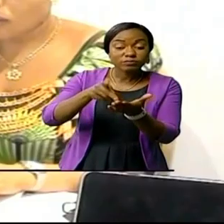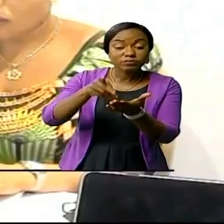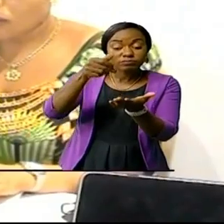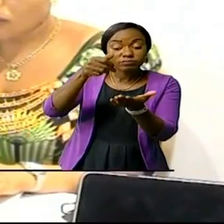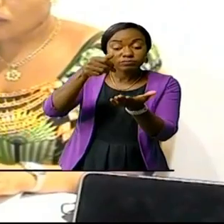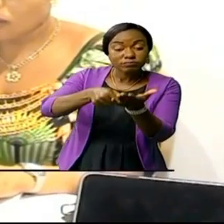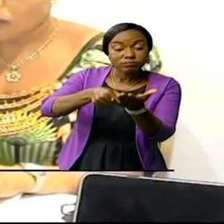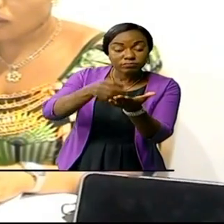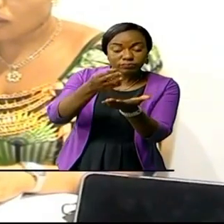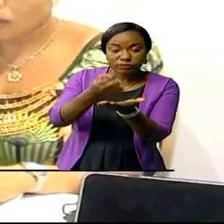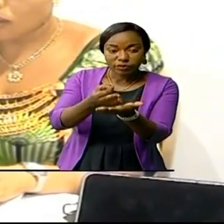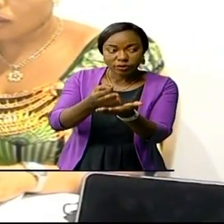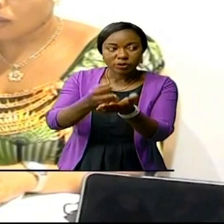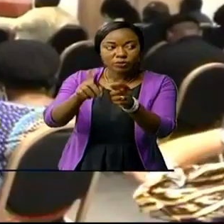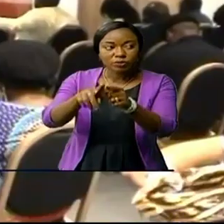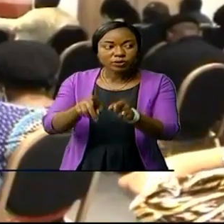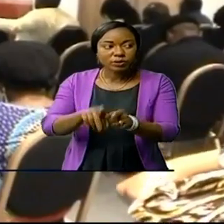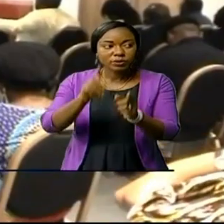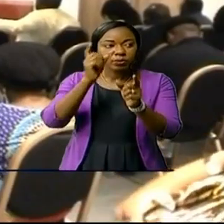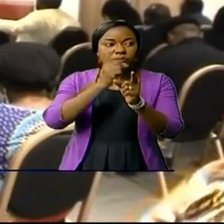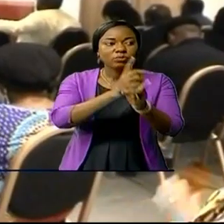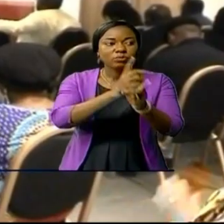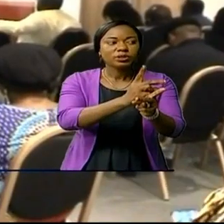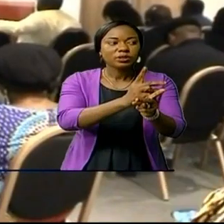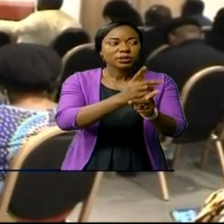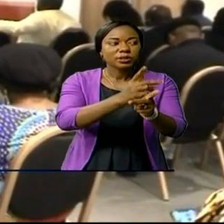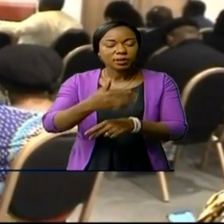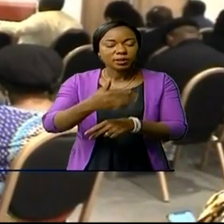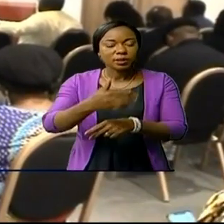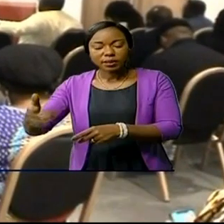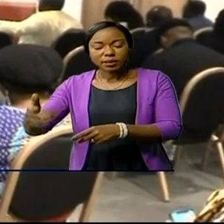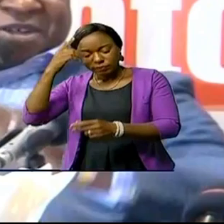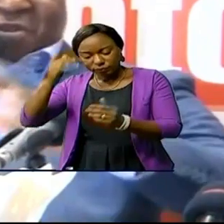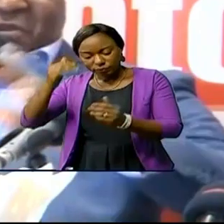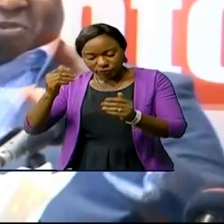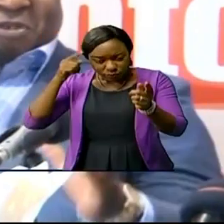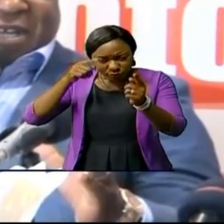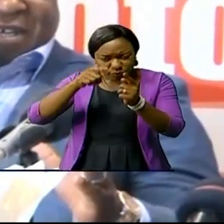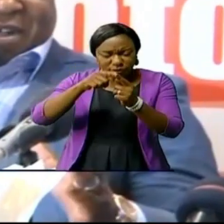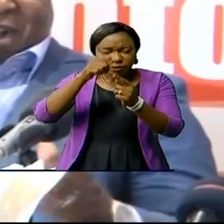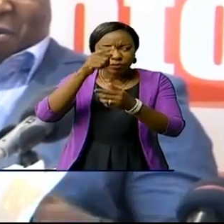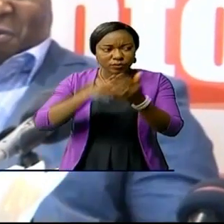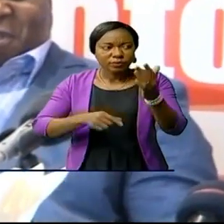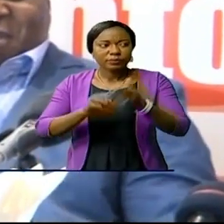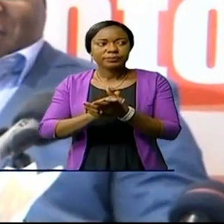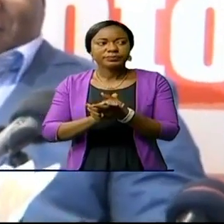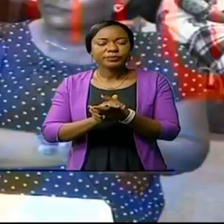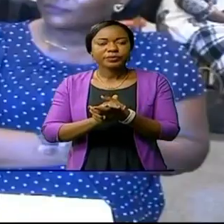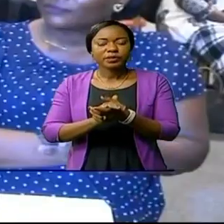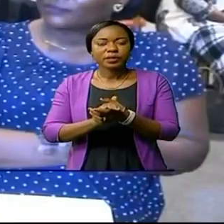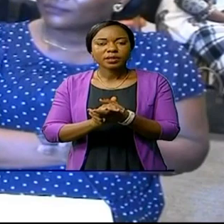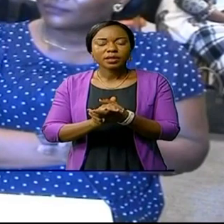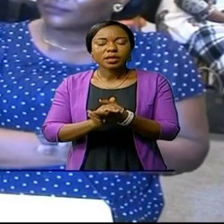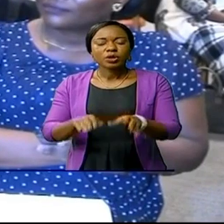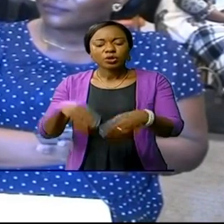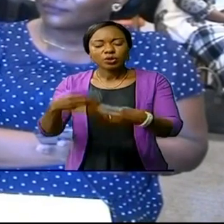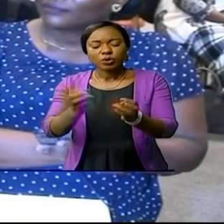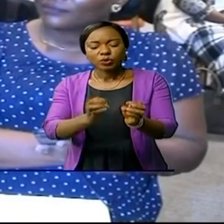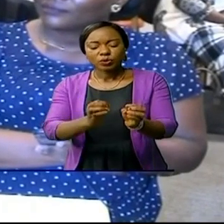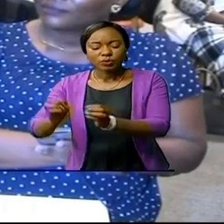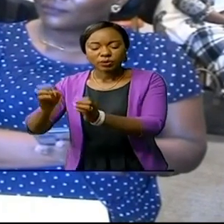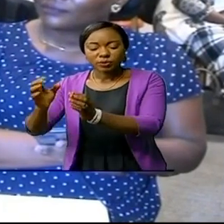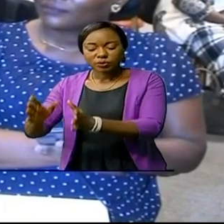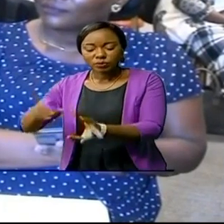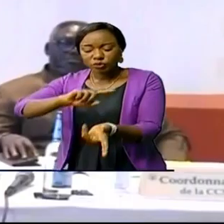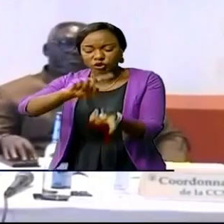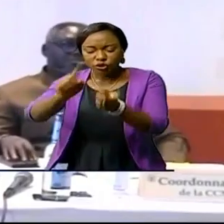des derniers publics sur l'ensemble du territoire national. L'objectif poursuivi, selon les coordonnateurs principaux, la coordination pour le changement des